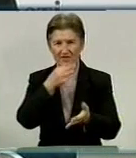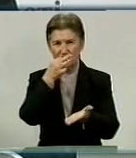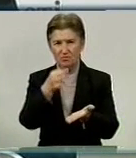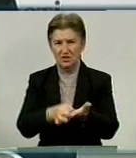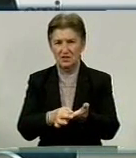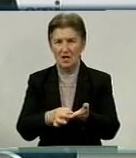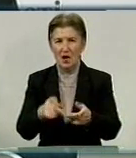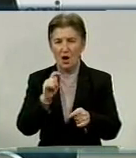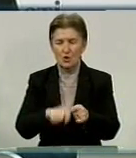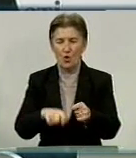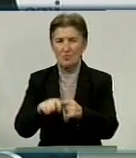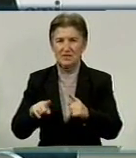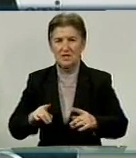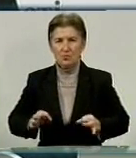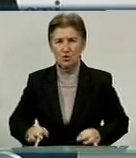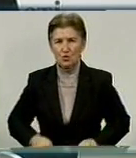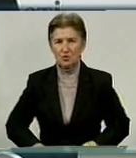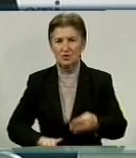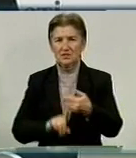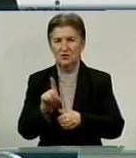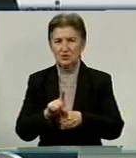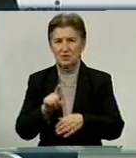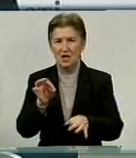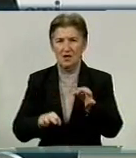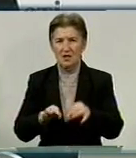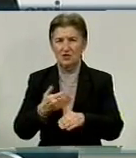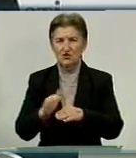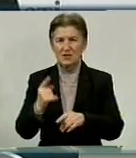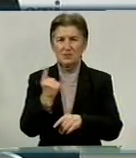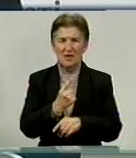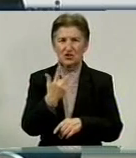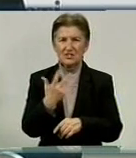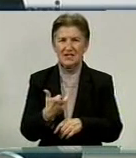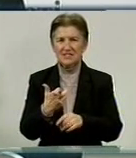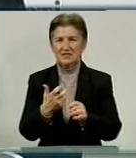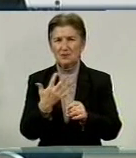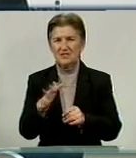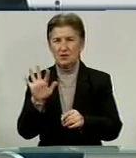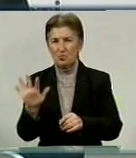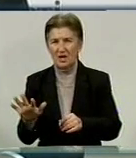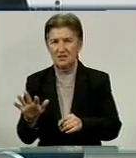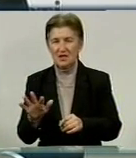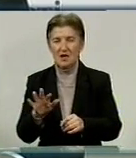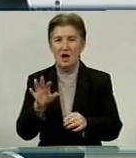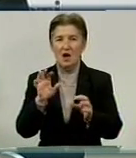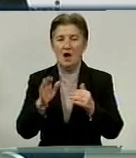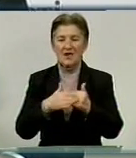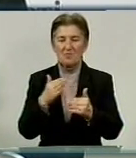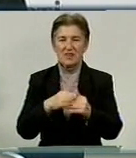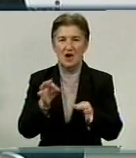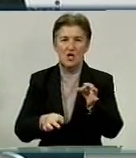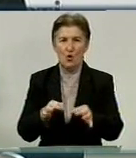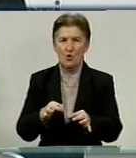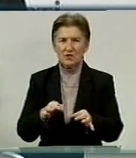зазначеної комісії прокуратура області розпочата кримінальне провадження за частиною першої статті 375 КК України відносно